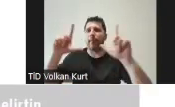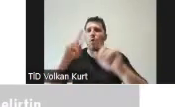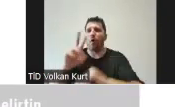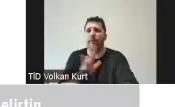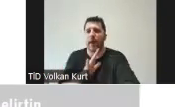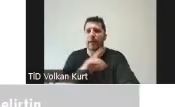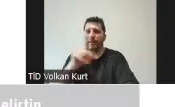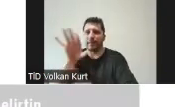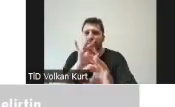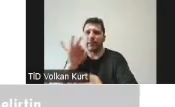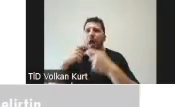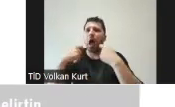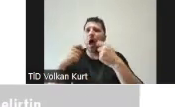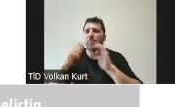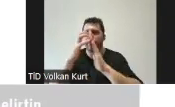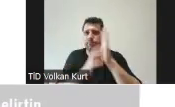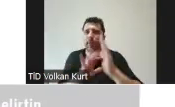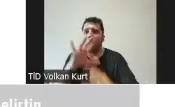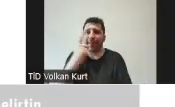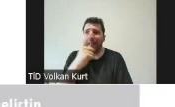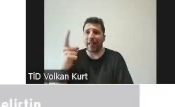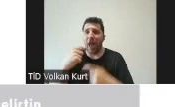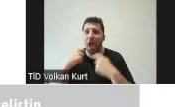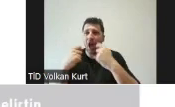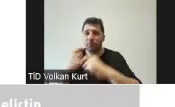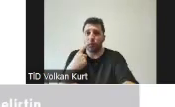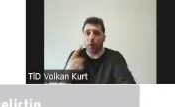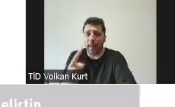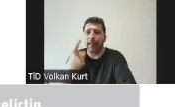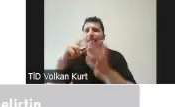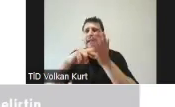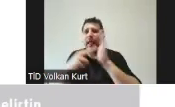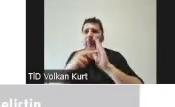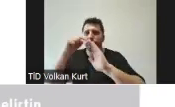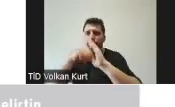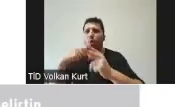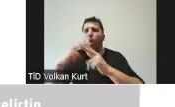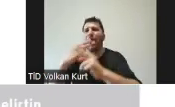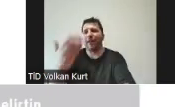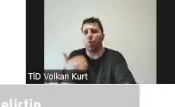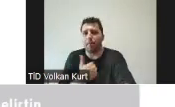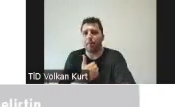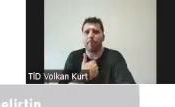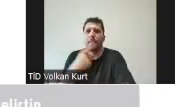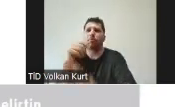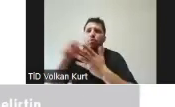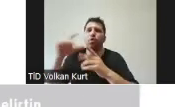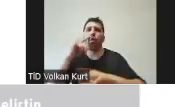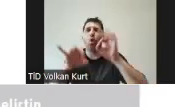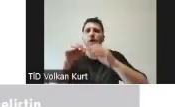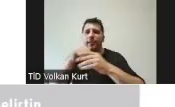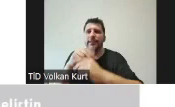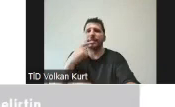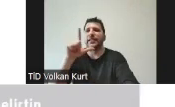Seçtiğiniz harcama kalemleri. Her bir harcama kaleminin teknik özellikleri örnek veriyorum. Bütçe kontrolü için çünkü